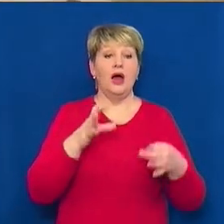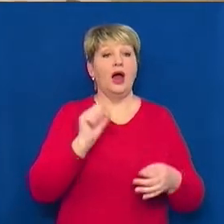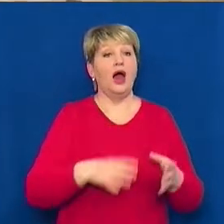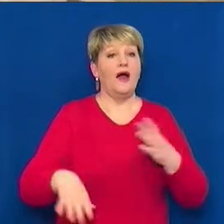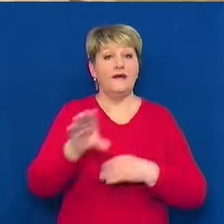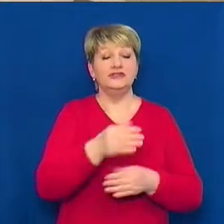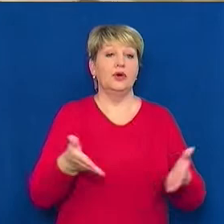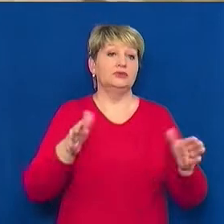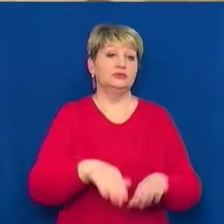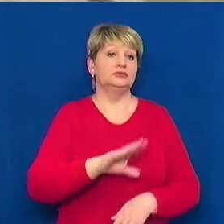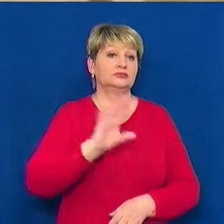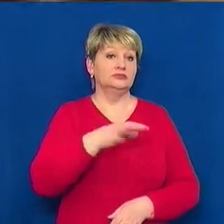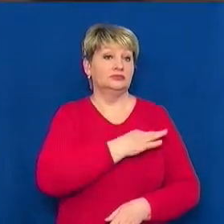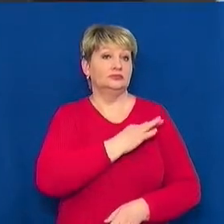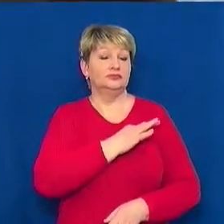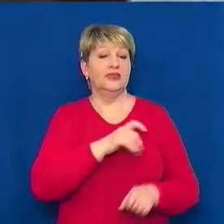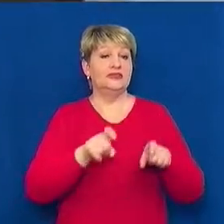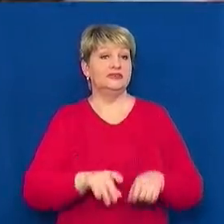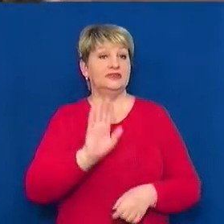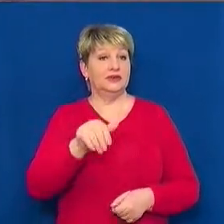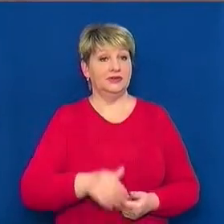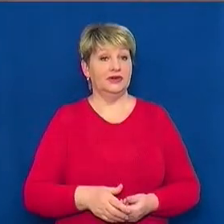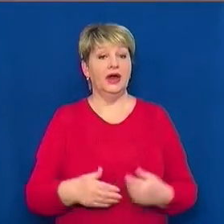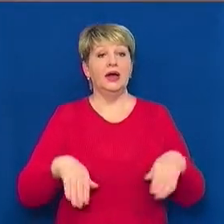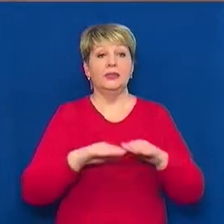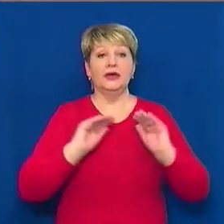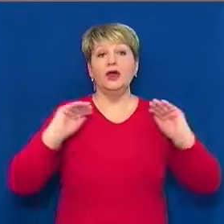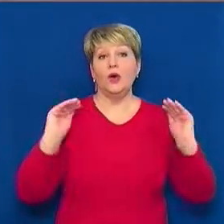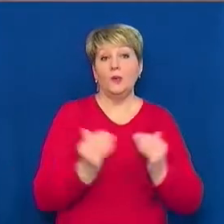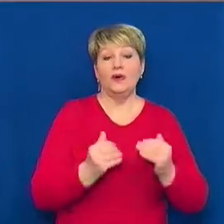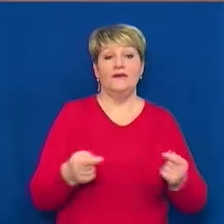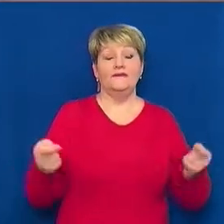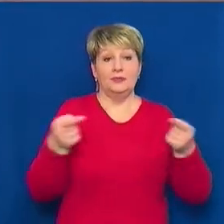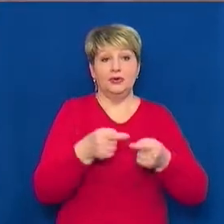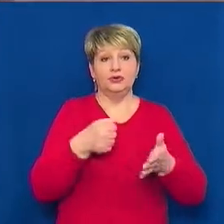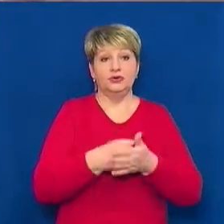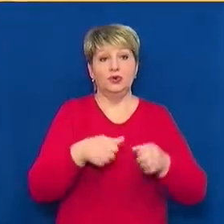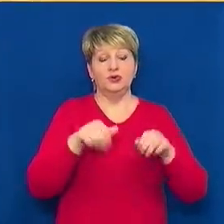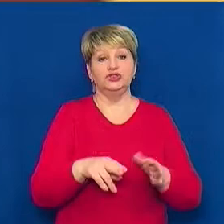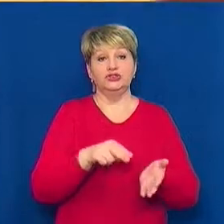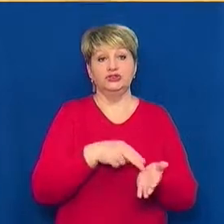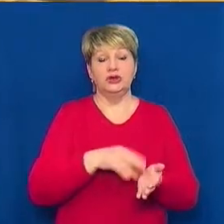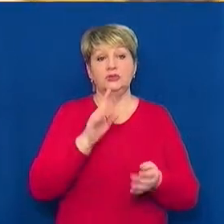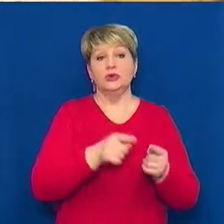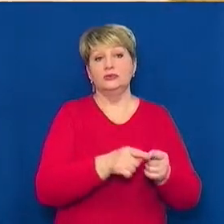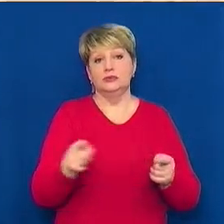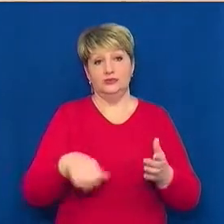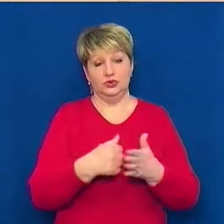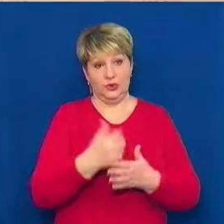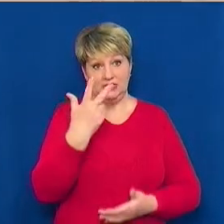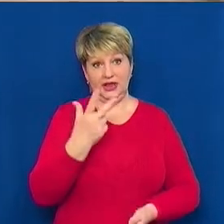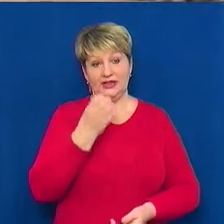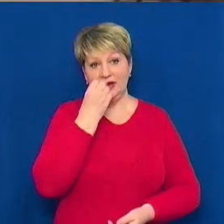остальне суддіть. Такі обмаження, відповідно до рішення міського голови Черкас, діятимуть до 3 квітня.